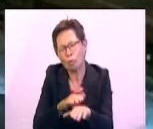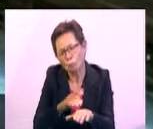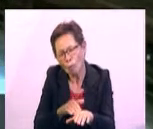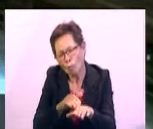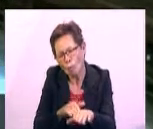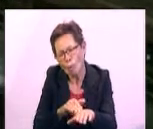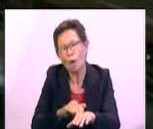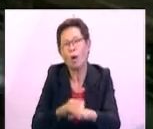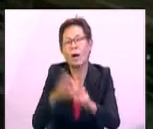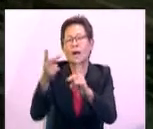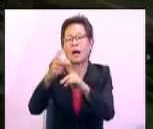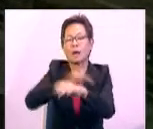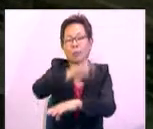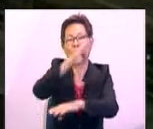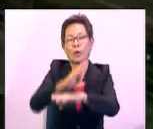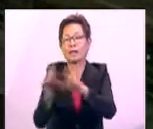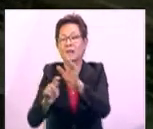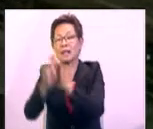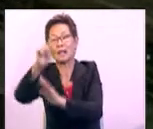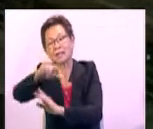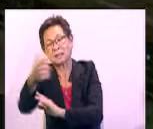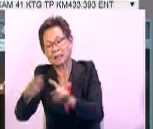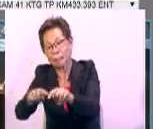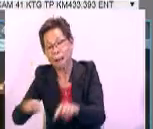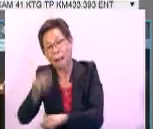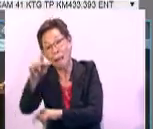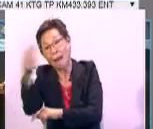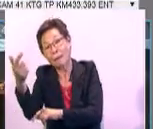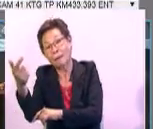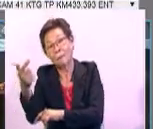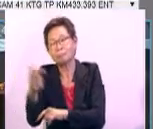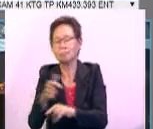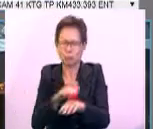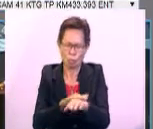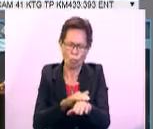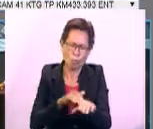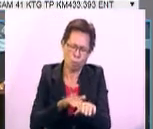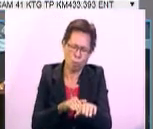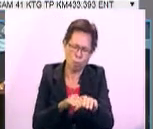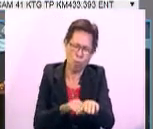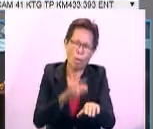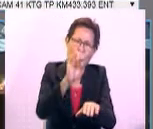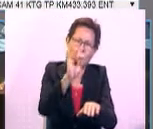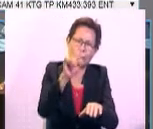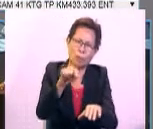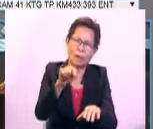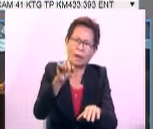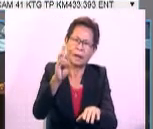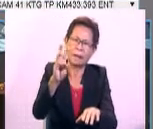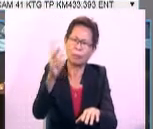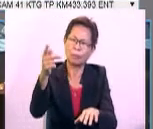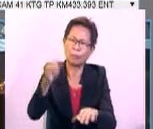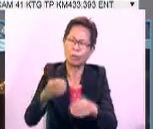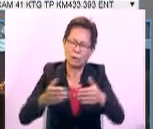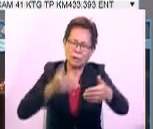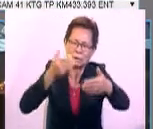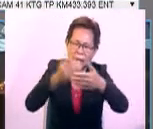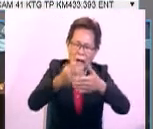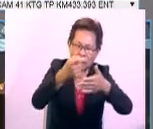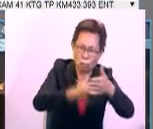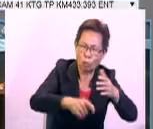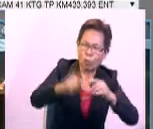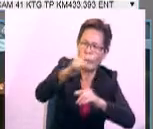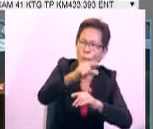ke Bukit Tinggi. Di lokasi lain juga, trafik dilaporkan perlahan sekitar 8.6 kilometer menghampiri Pazatul